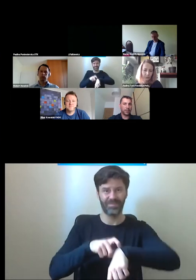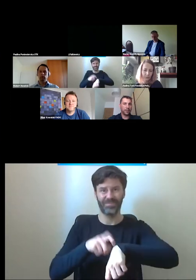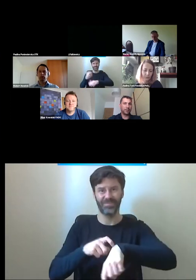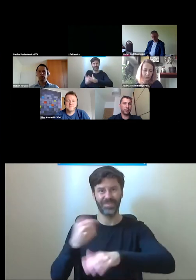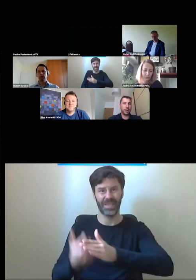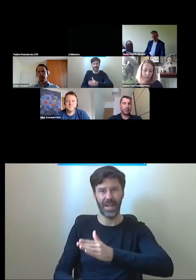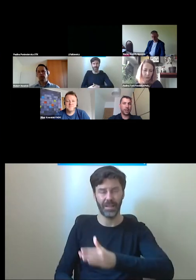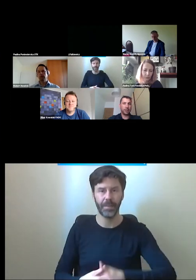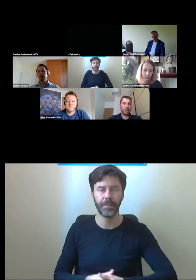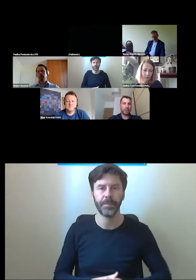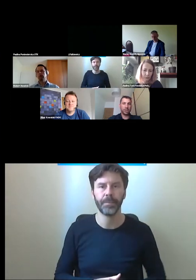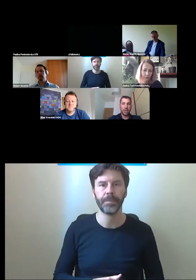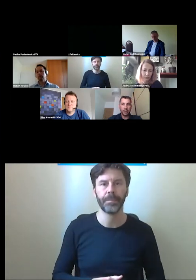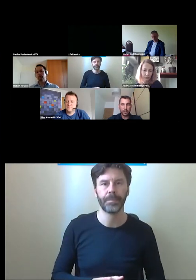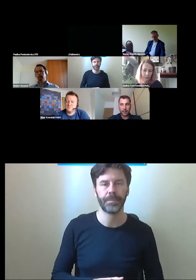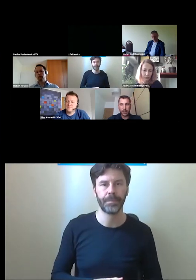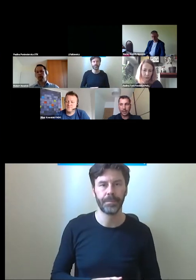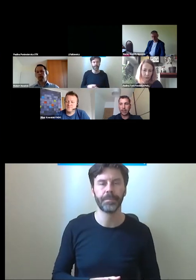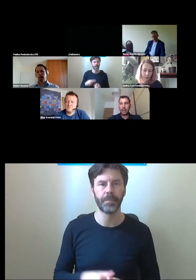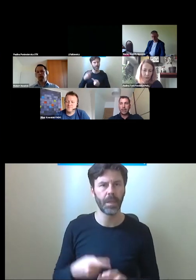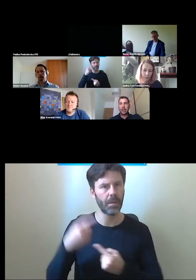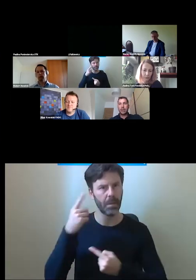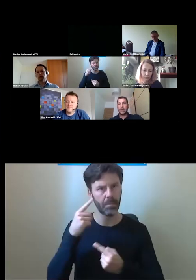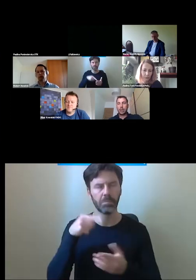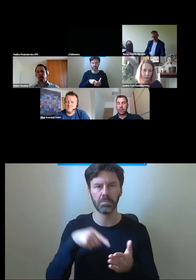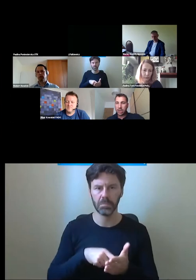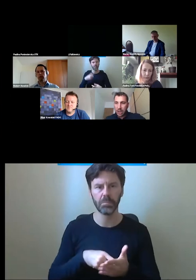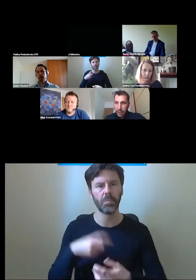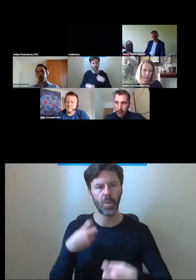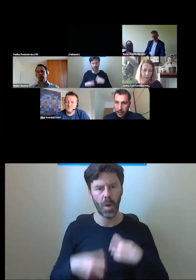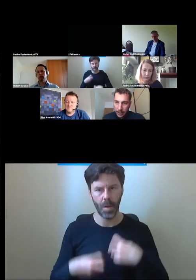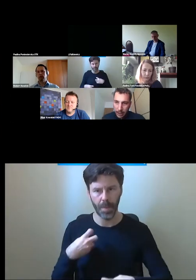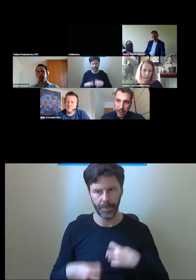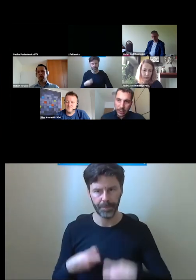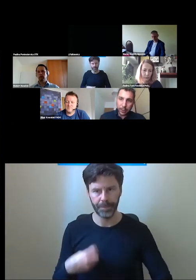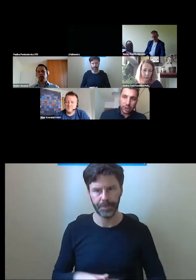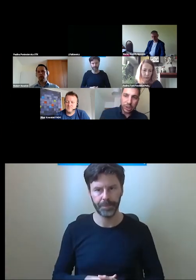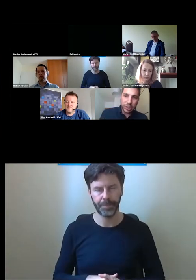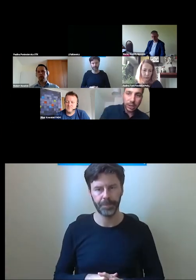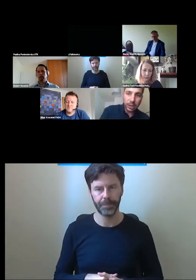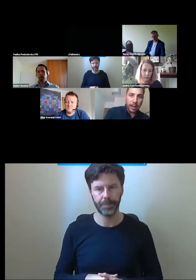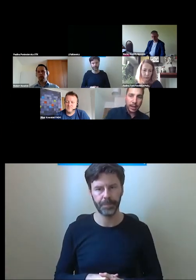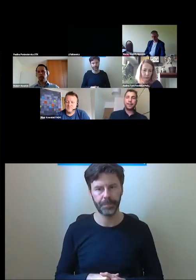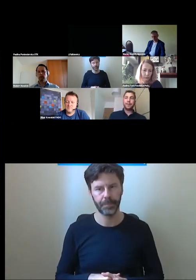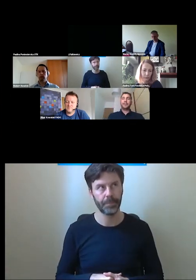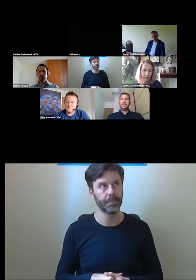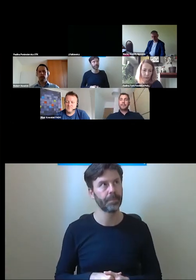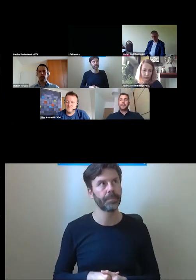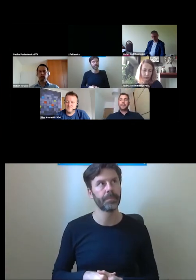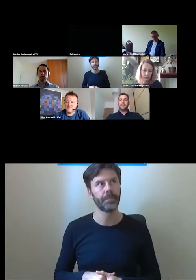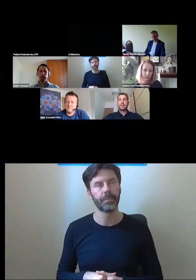ten sposób postawiony problem, wydaje mi się, też pozwala na troszeczkę inne spojrzenie na